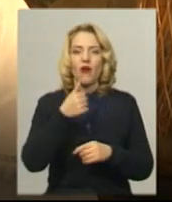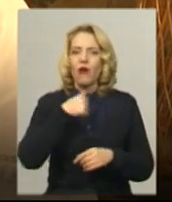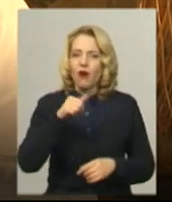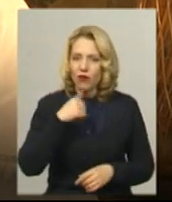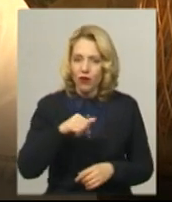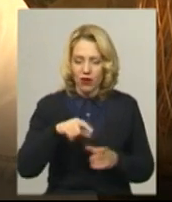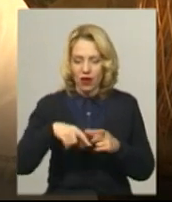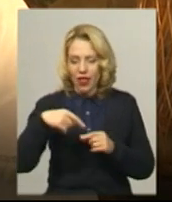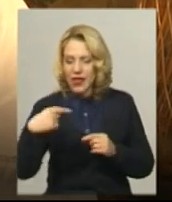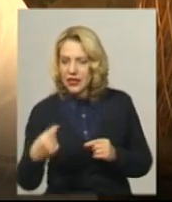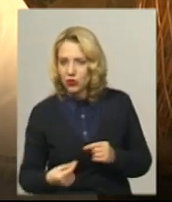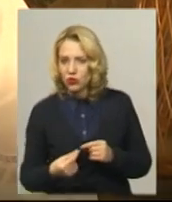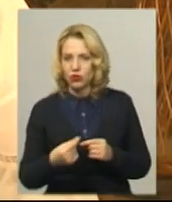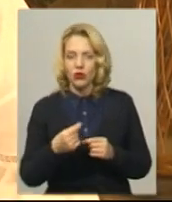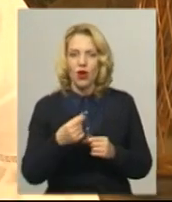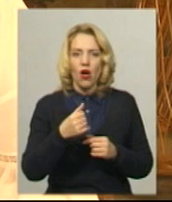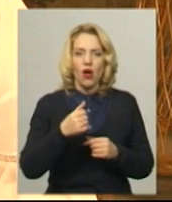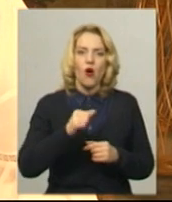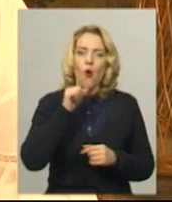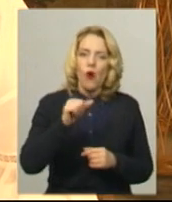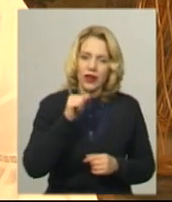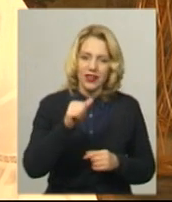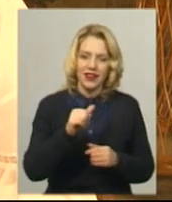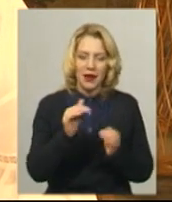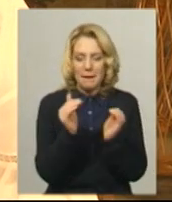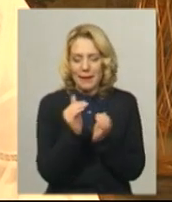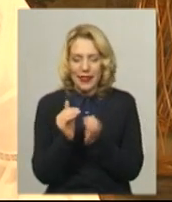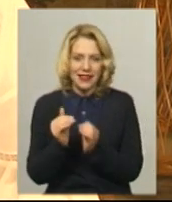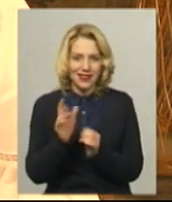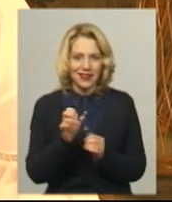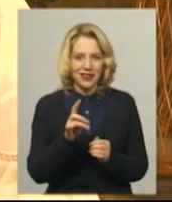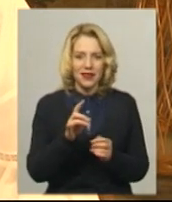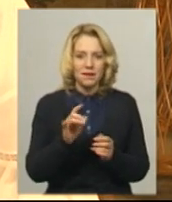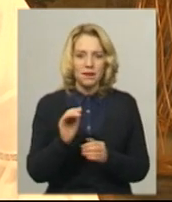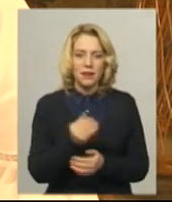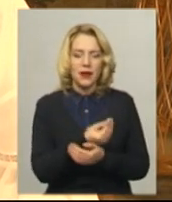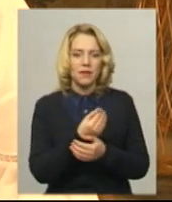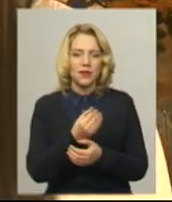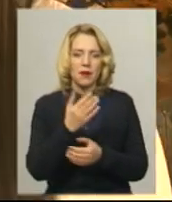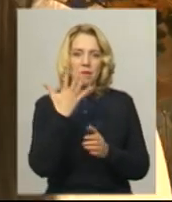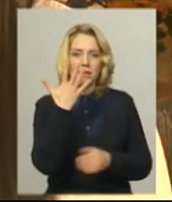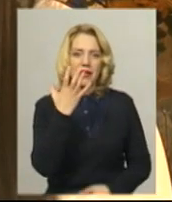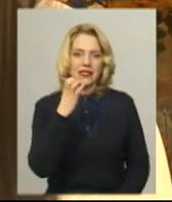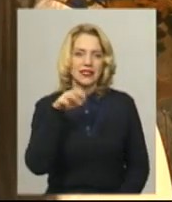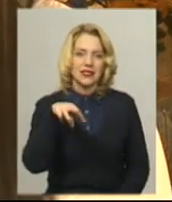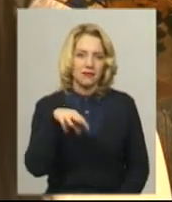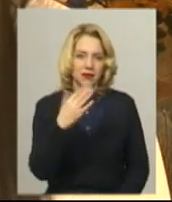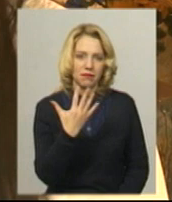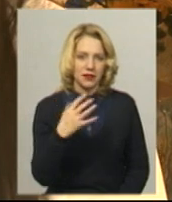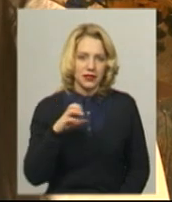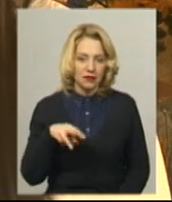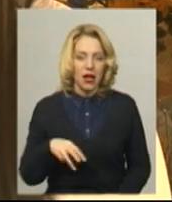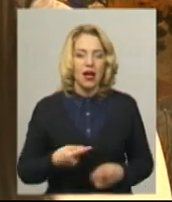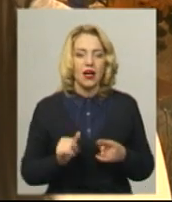горішках, маленькі дітки, маленькі пупси Який розмір? До п'яти сантиметрів Мені почали писати,